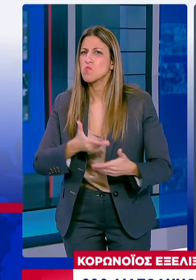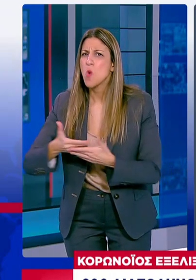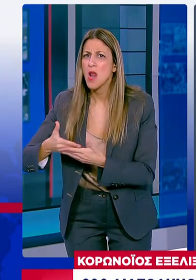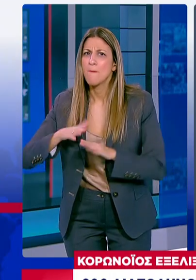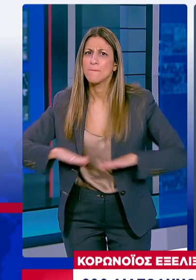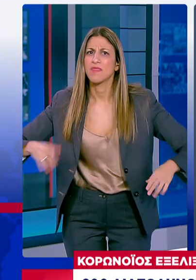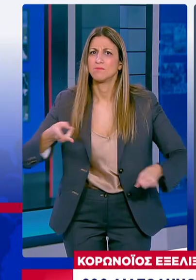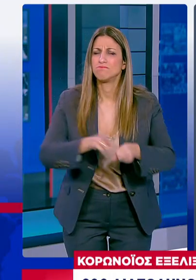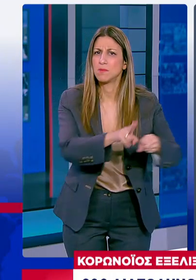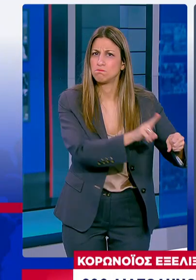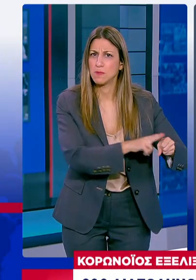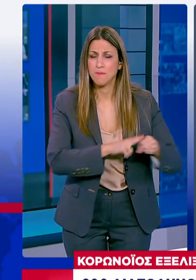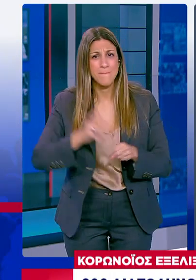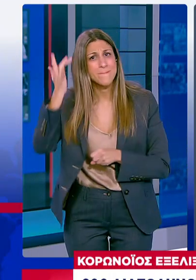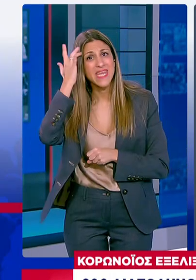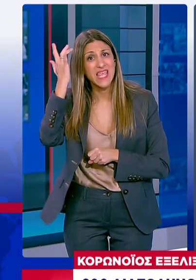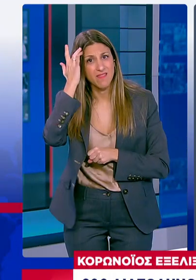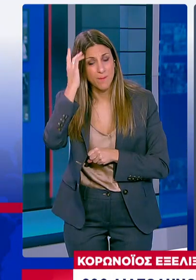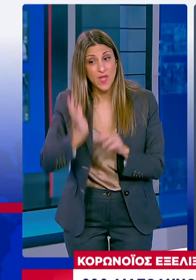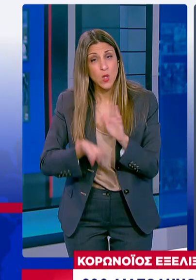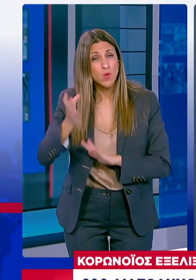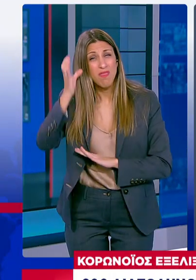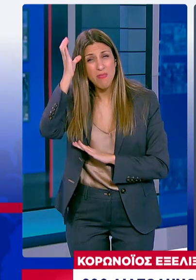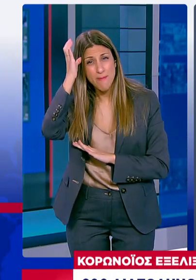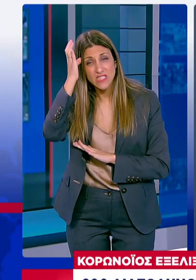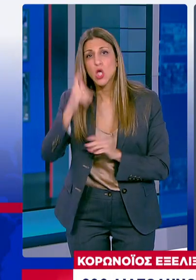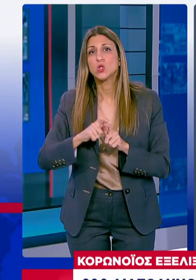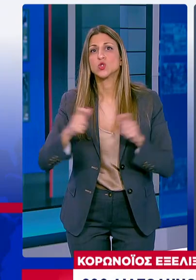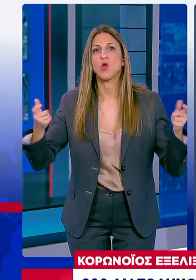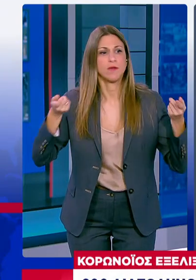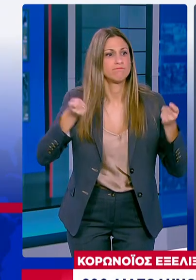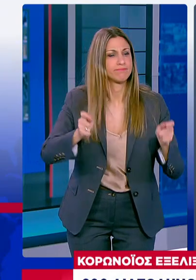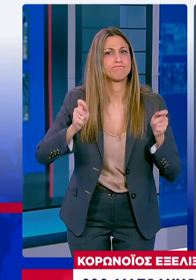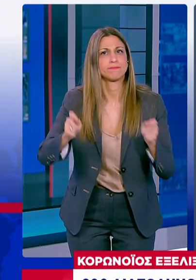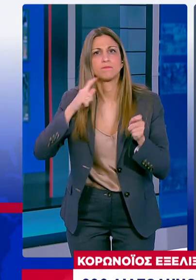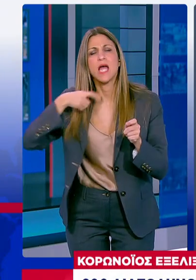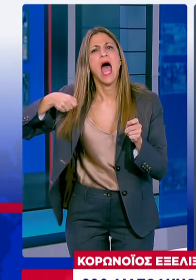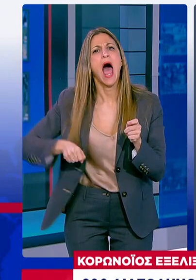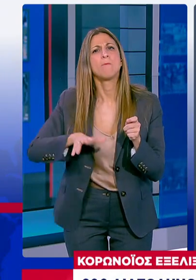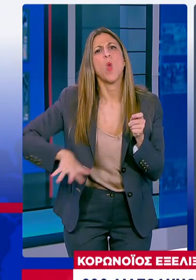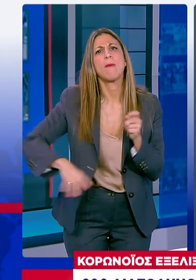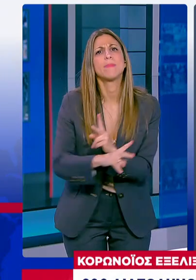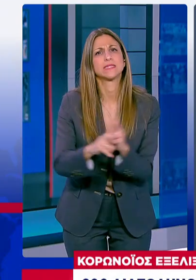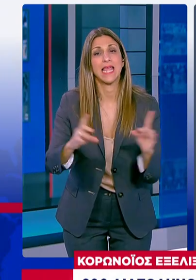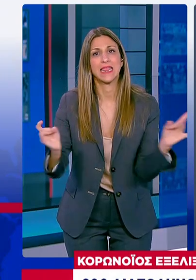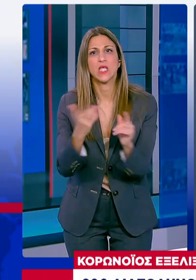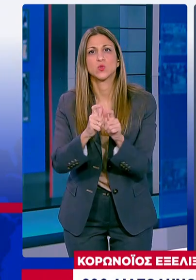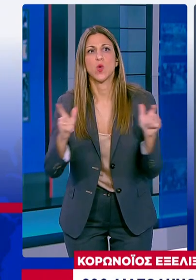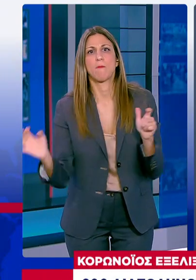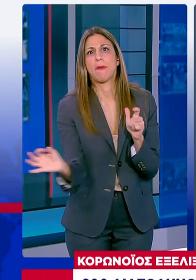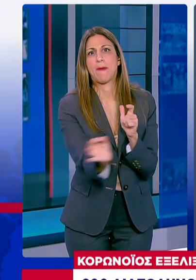θυμάστε ίσως και οι μεγαλύτεροι ότι και τότε κλείναν τα σχολεία Για απολύμμανση κάθε φορά που είχαμε κρούσμα σε μια σχολική μονάδα